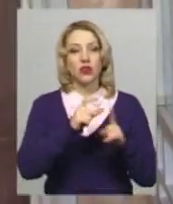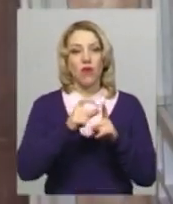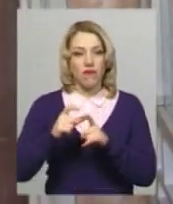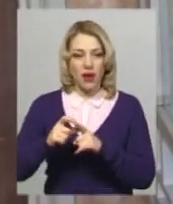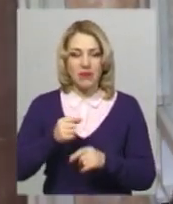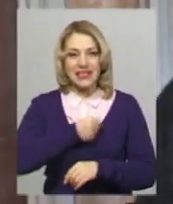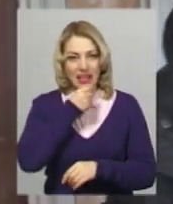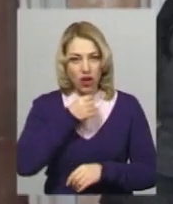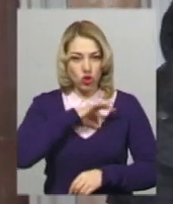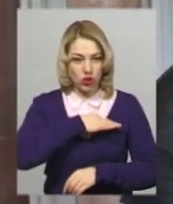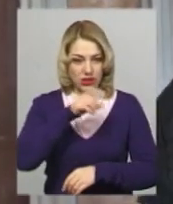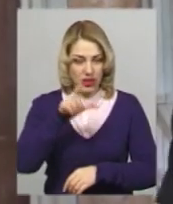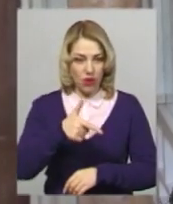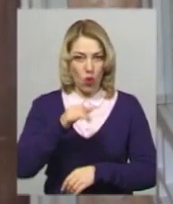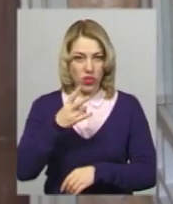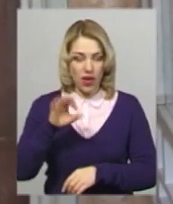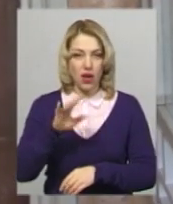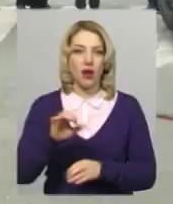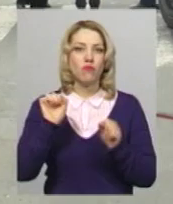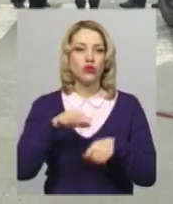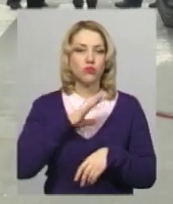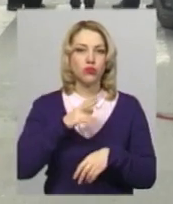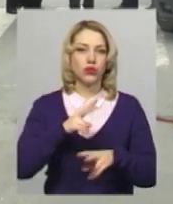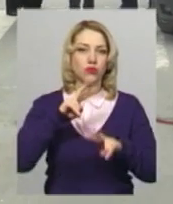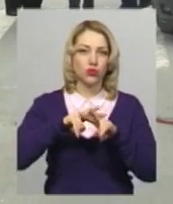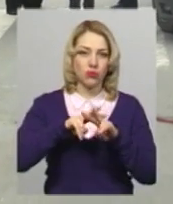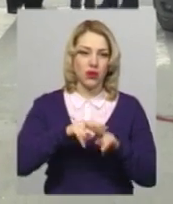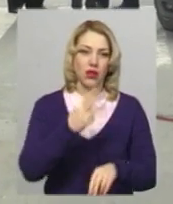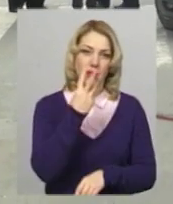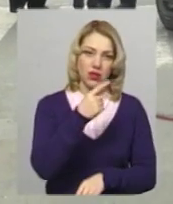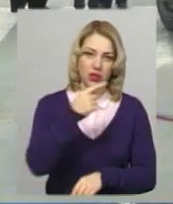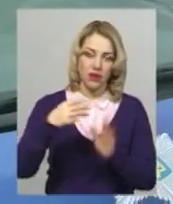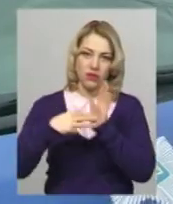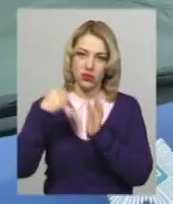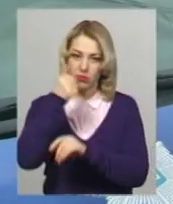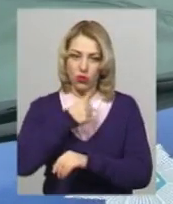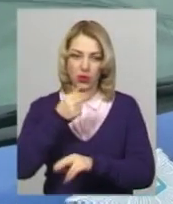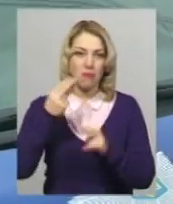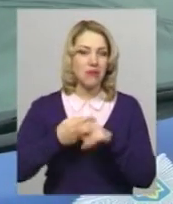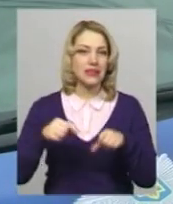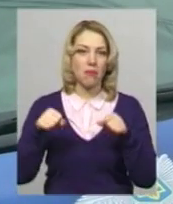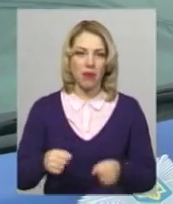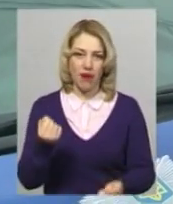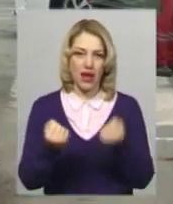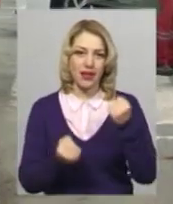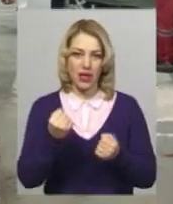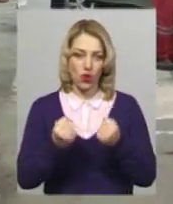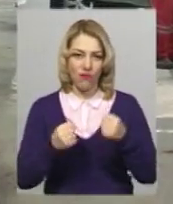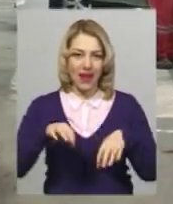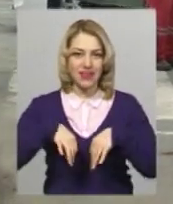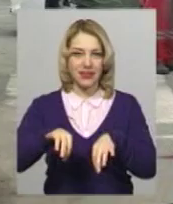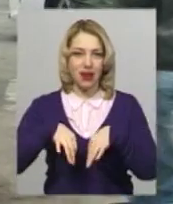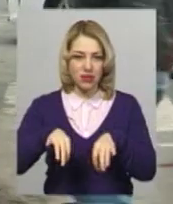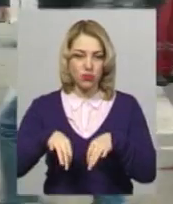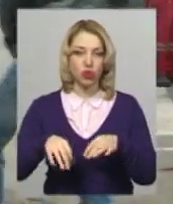слідчого Сергія Гонтара, чоловіку загрожує позбавлення волі на строк від 3 до 8 років з позбавленням права керування транспортним засобом на